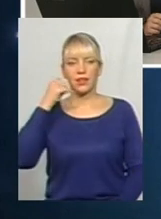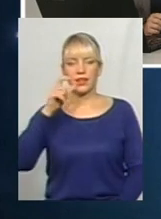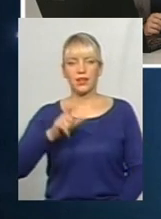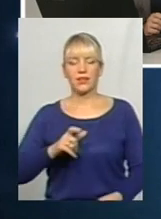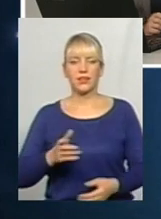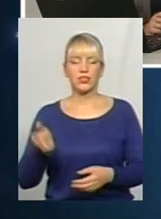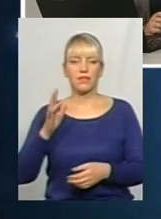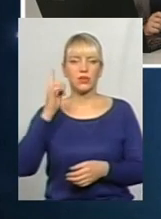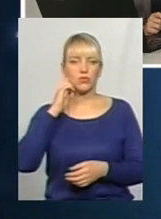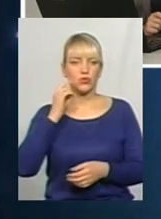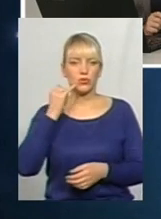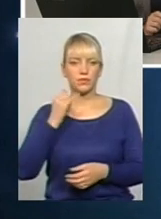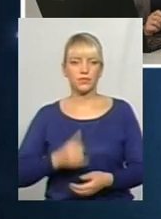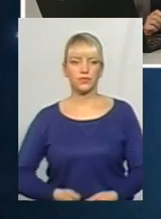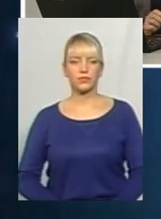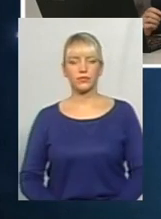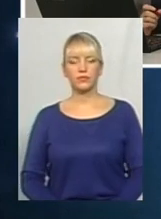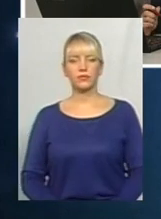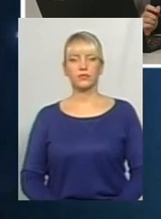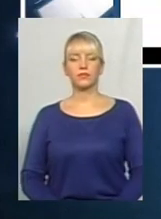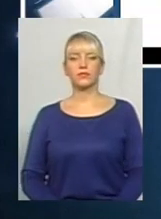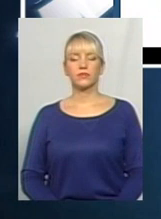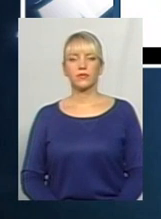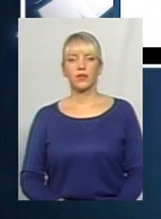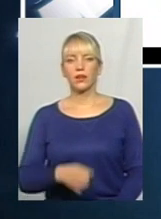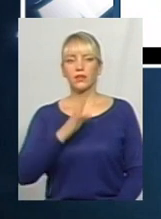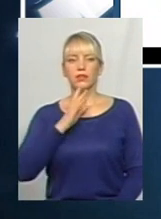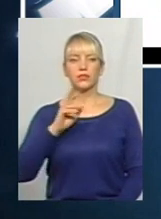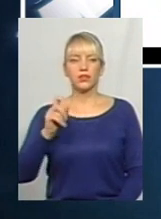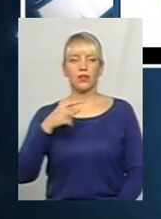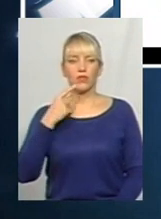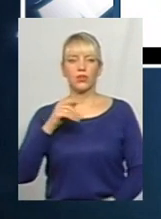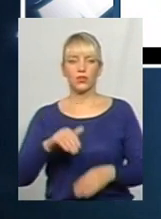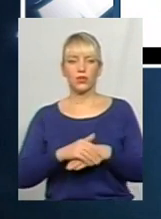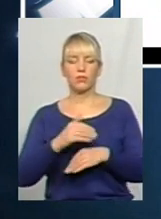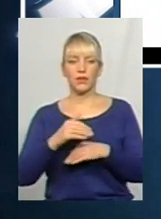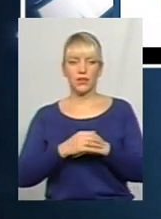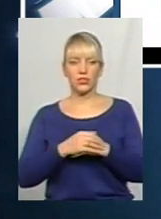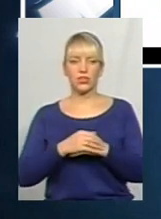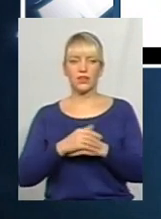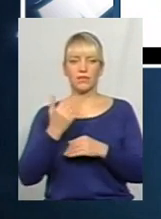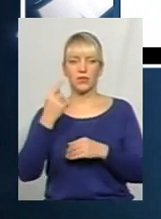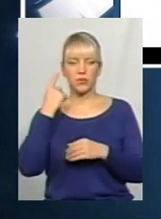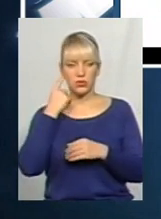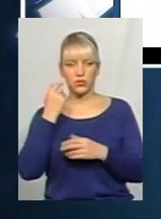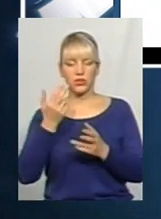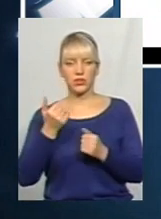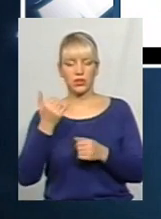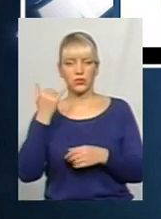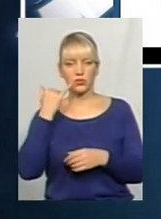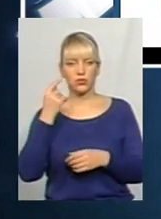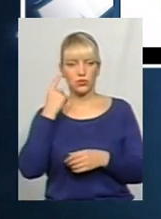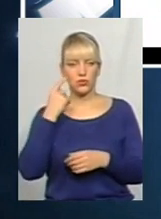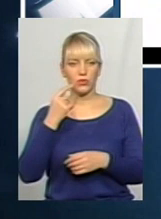почуємо його. Добрий вечір, ви в ефірі. Добрий вечір. Добрий вечір, мене чуєте? Добрий вечір, так, чуємо.